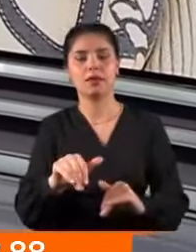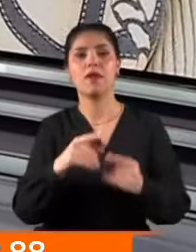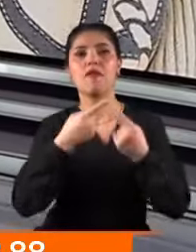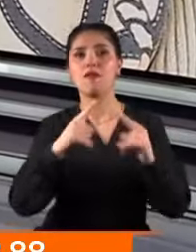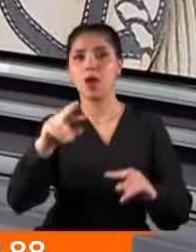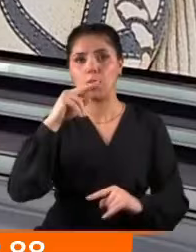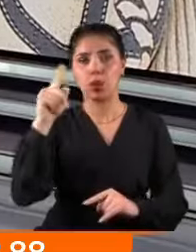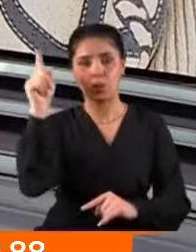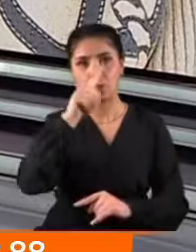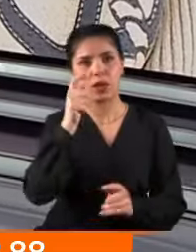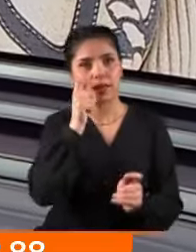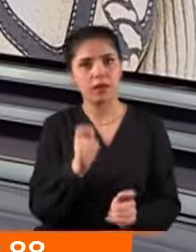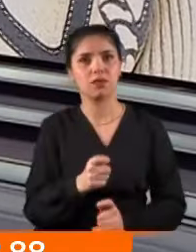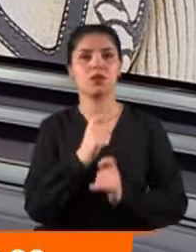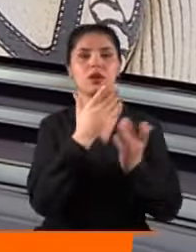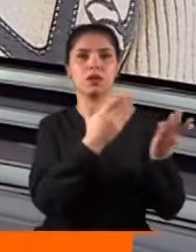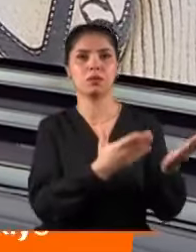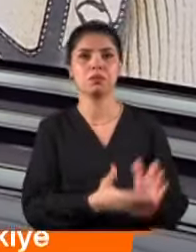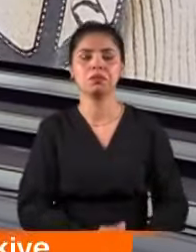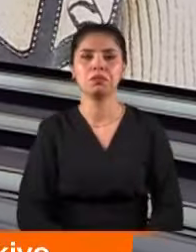Çelişkili ifadeleriyle dikkatleri üzerine çekti.